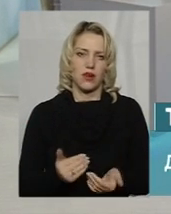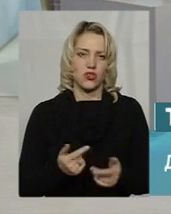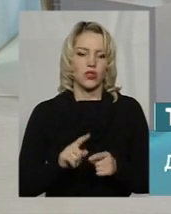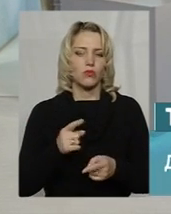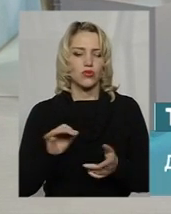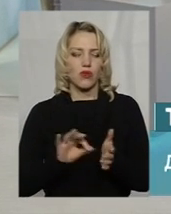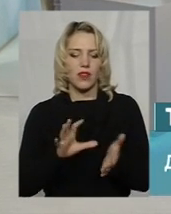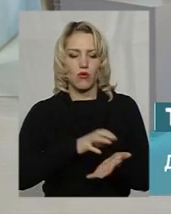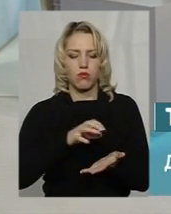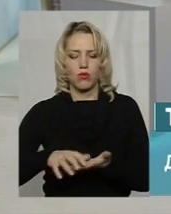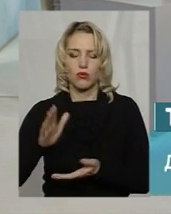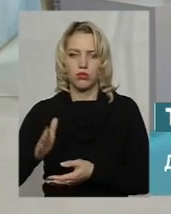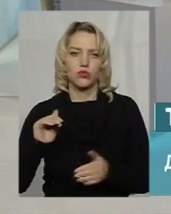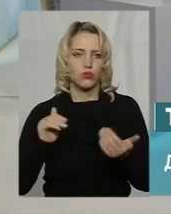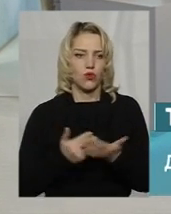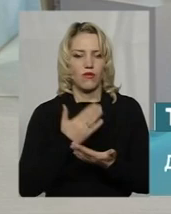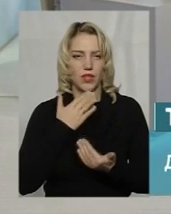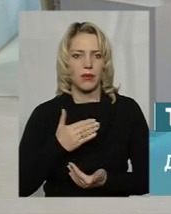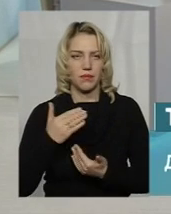енергоблоки будуть вже новими?